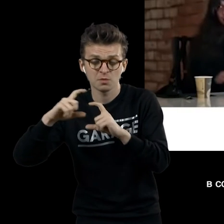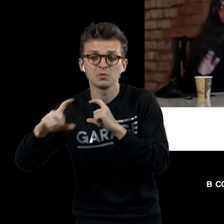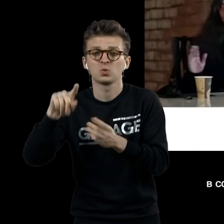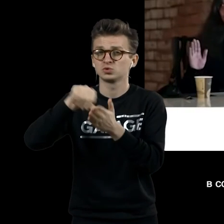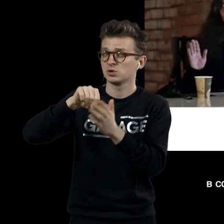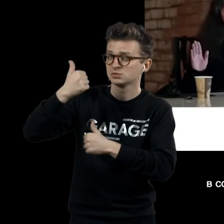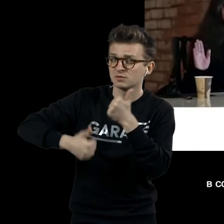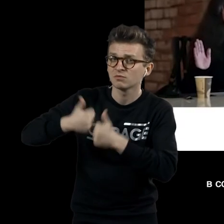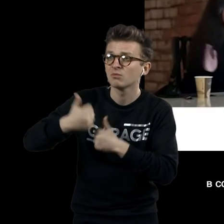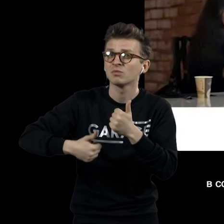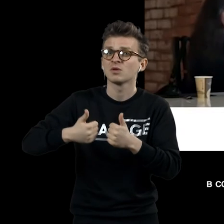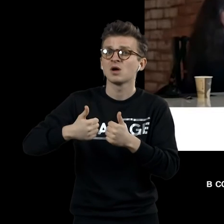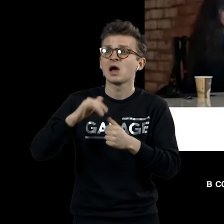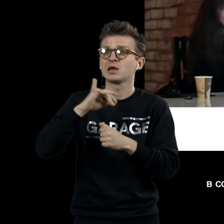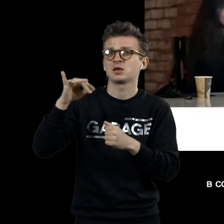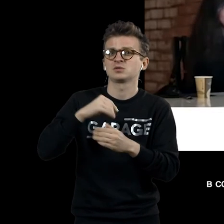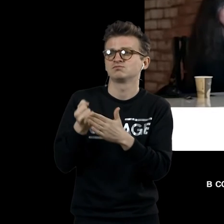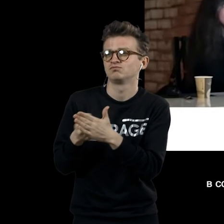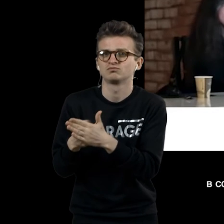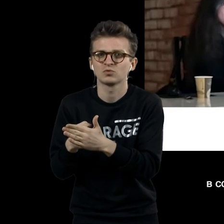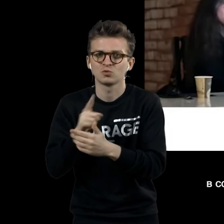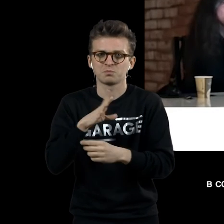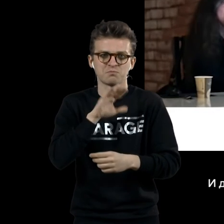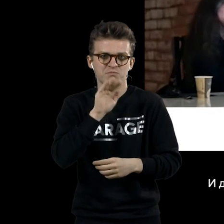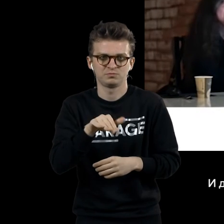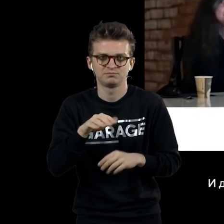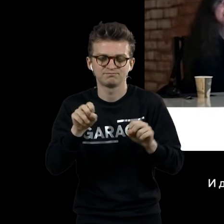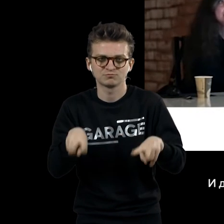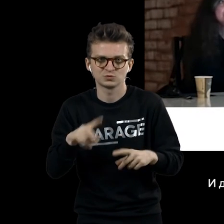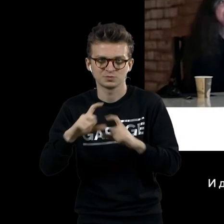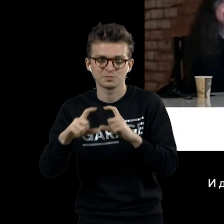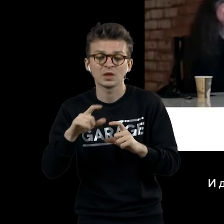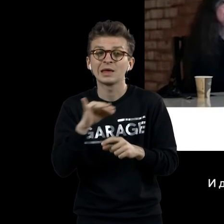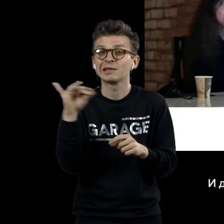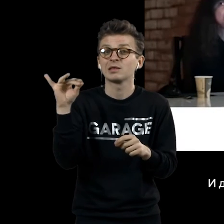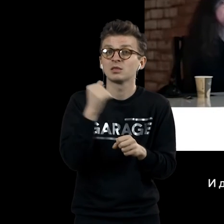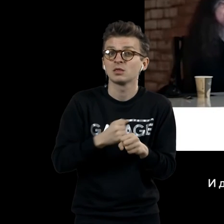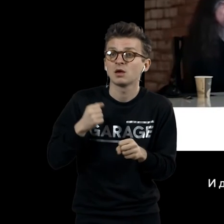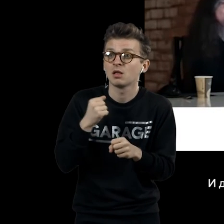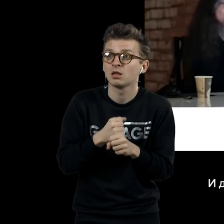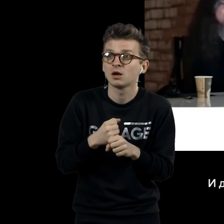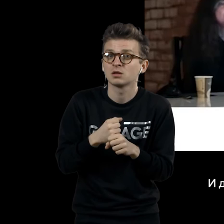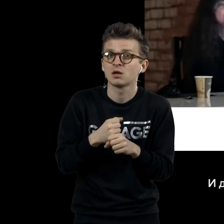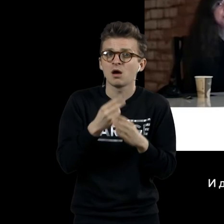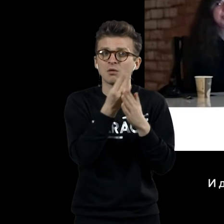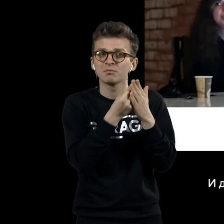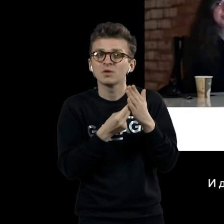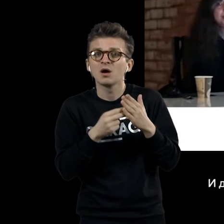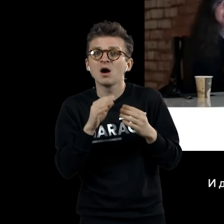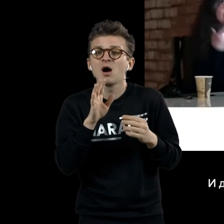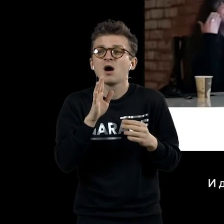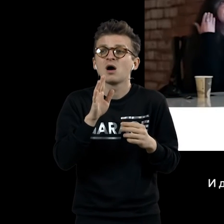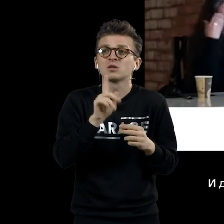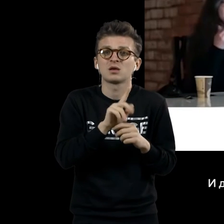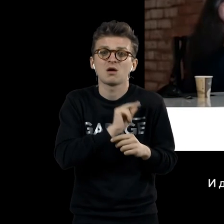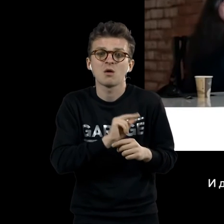соревнованиях и вести жизнь профессионального шахматиста. И делает такие работы-шутки. Автопортрет